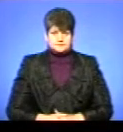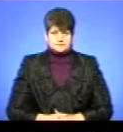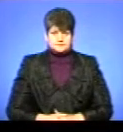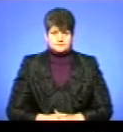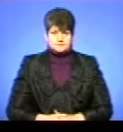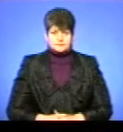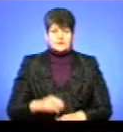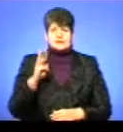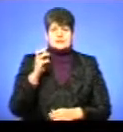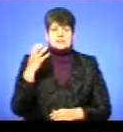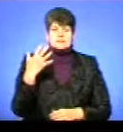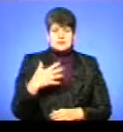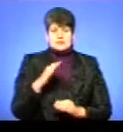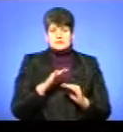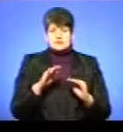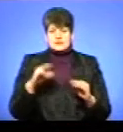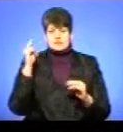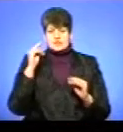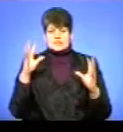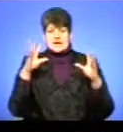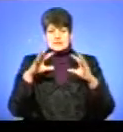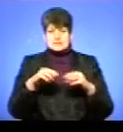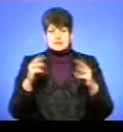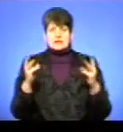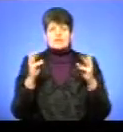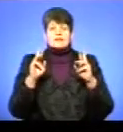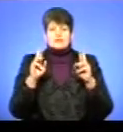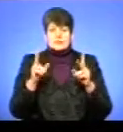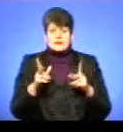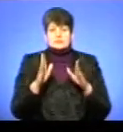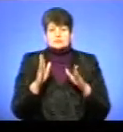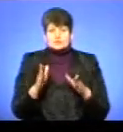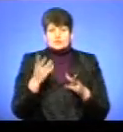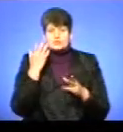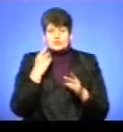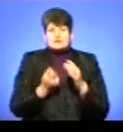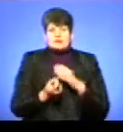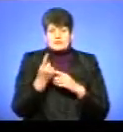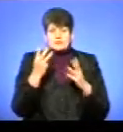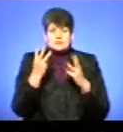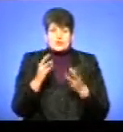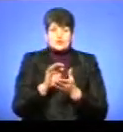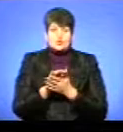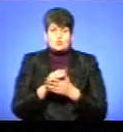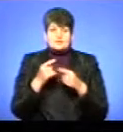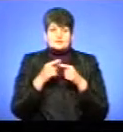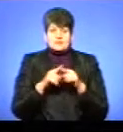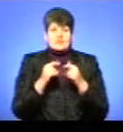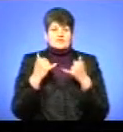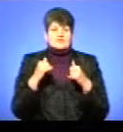350 учнів вчились гасити вогонь, як діяти при виникненні пожежі, та ознайомились із технікою